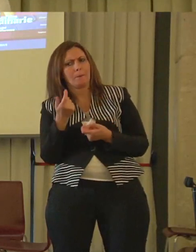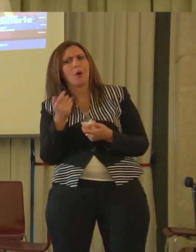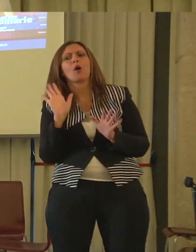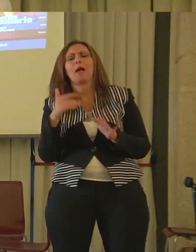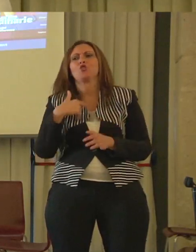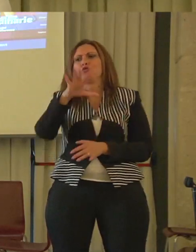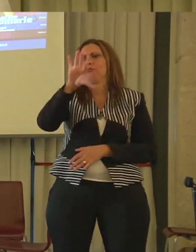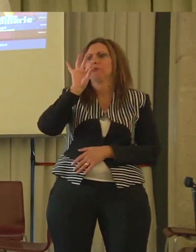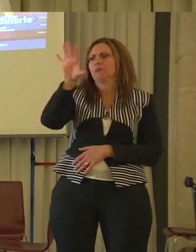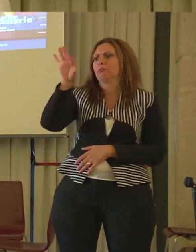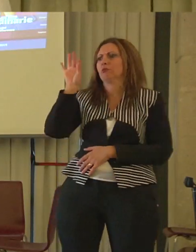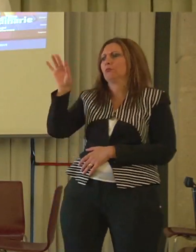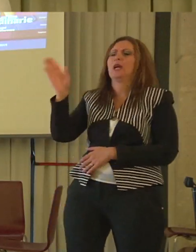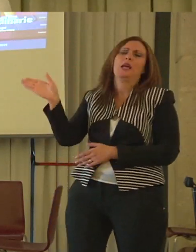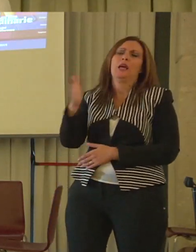dappertutto.